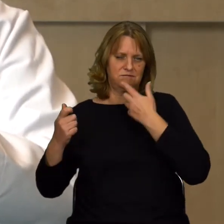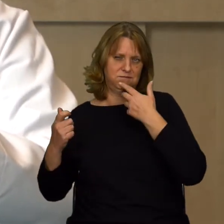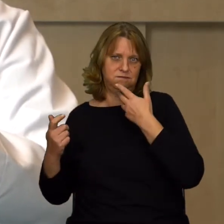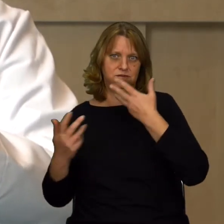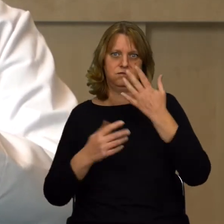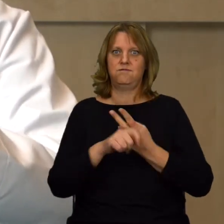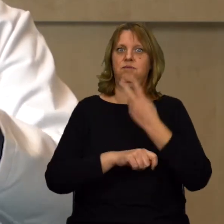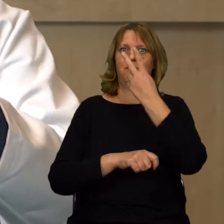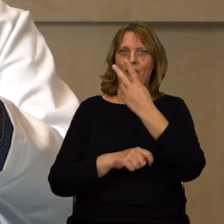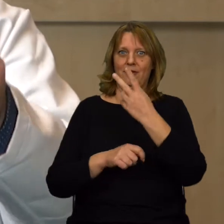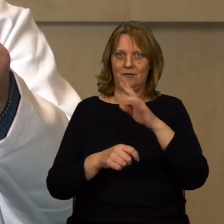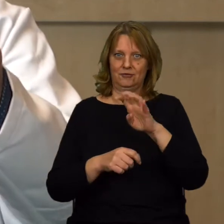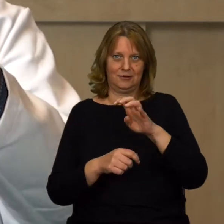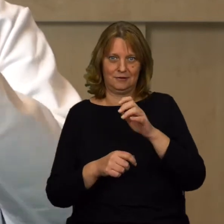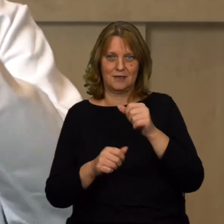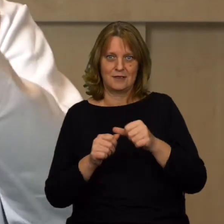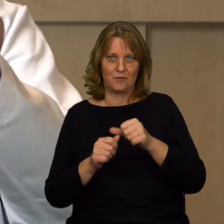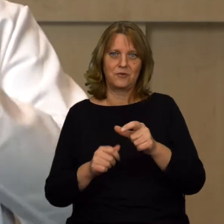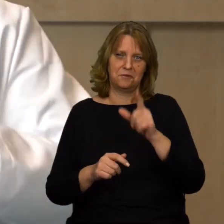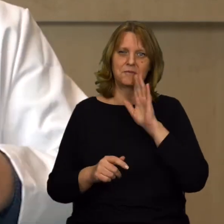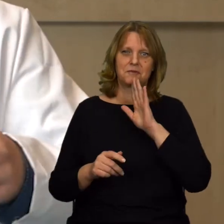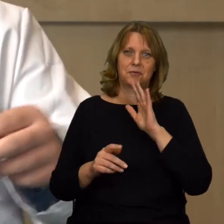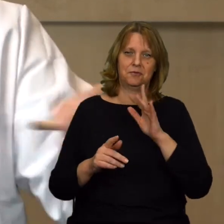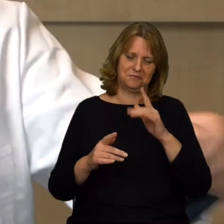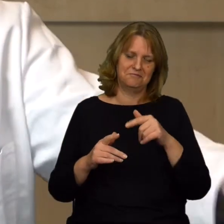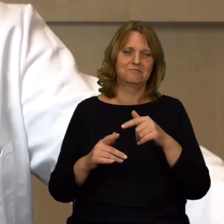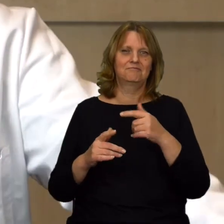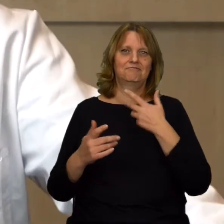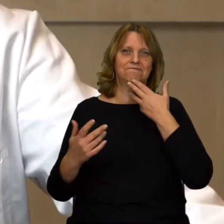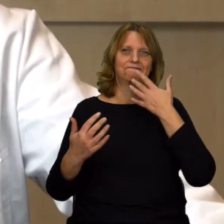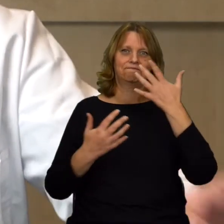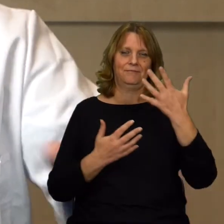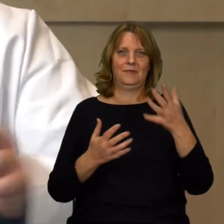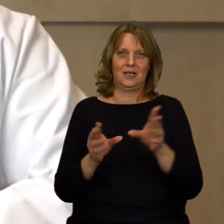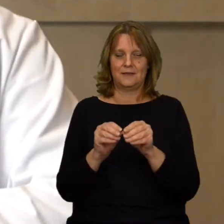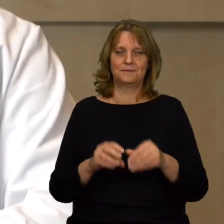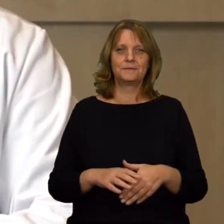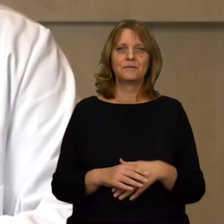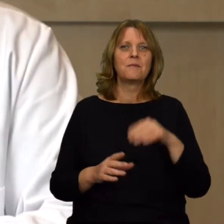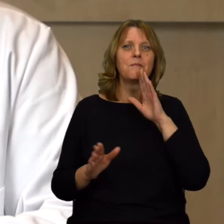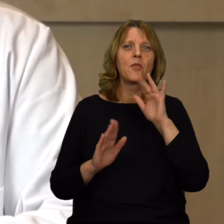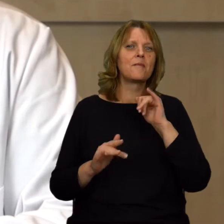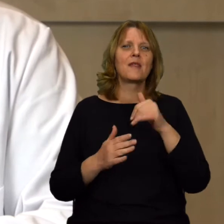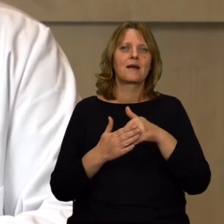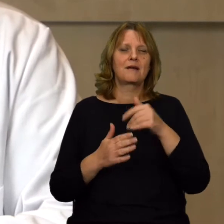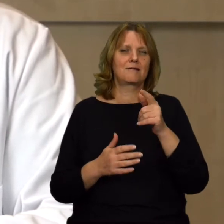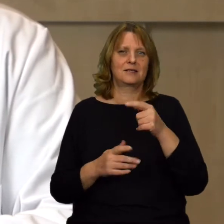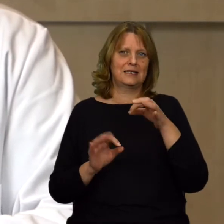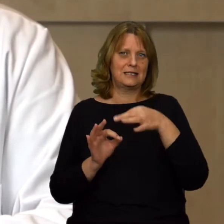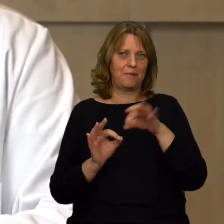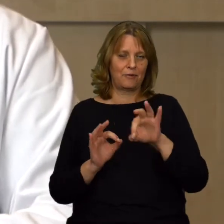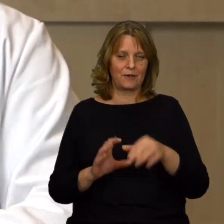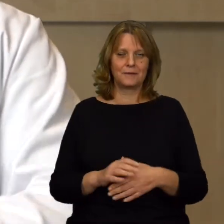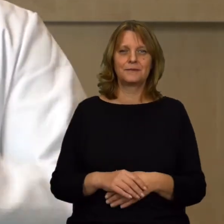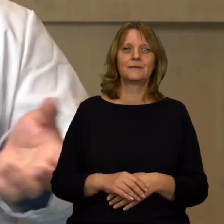temperaturę powyżej swojego zapłonu, no i prawdopodobnie też zaczęło by tutaj zachowywać się jak zapałka. Ale